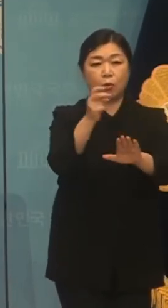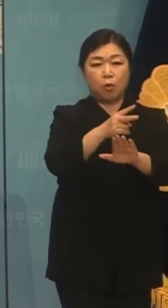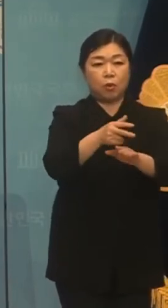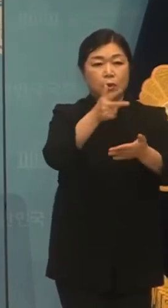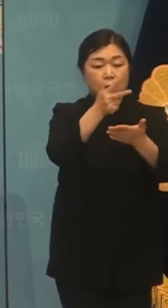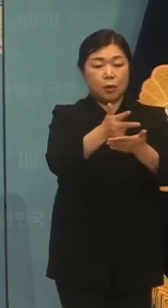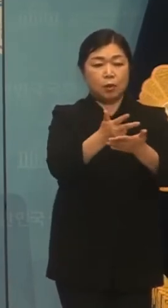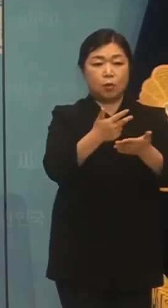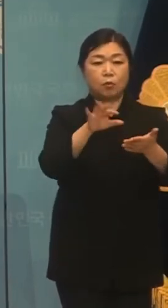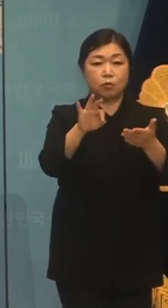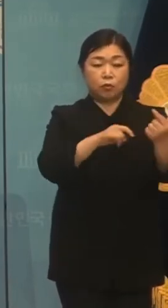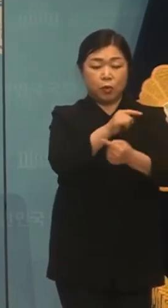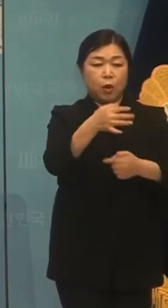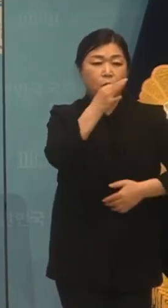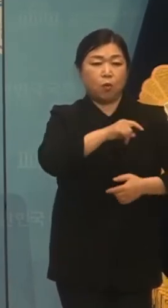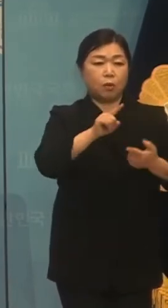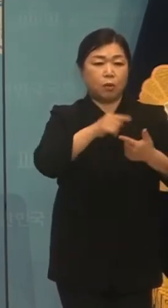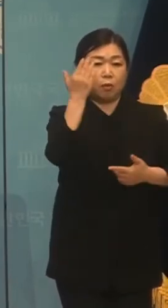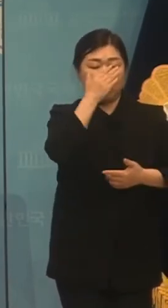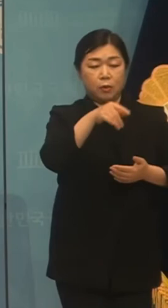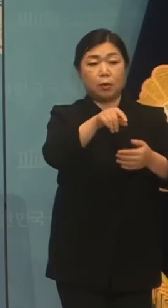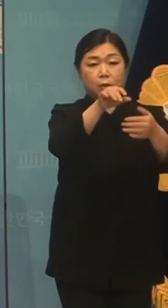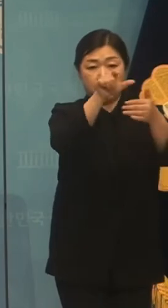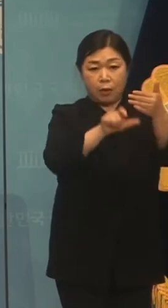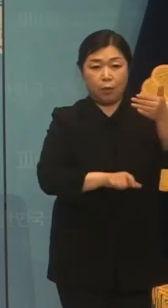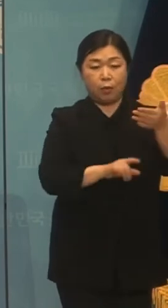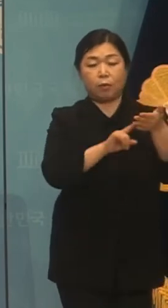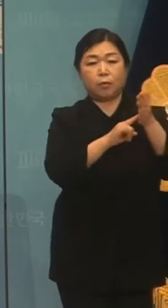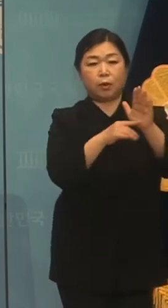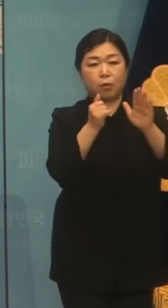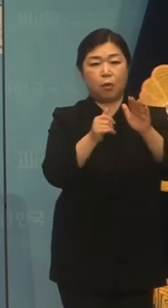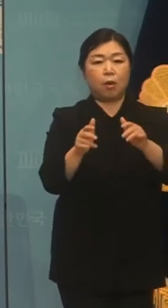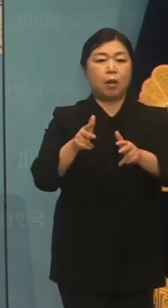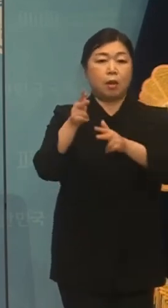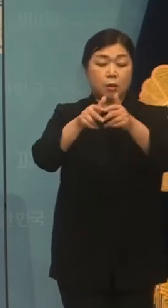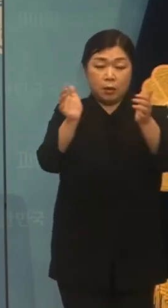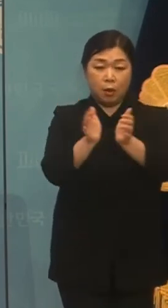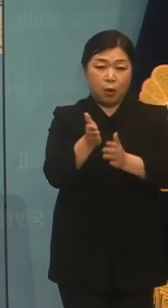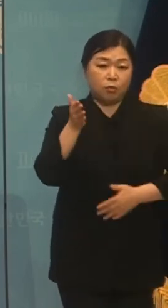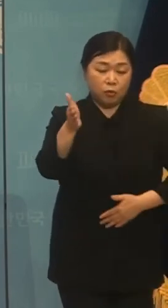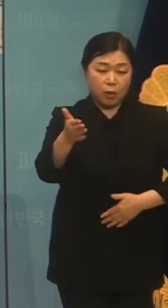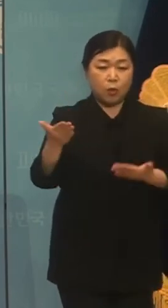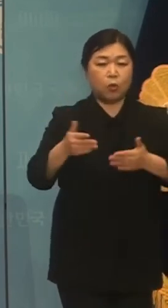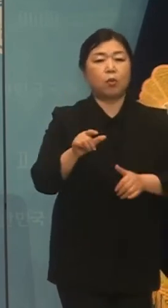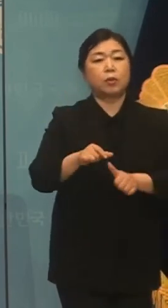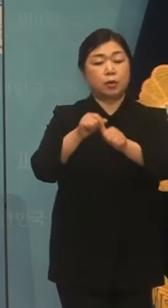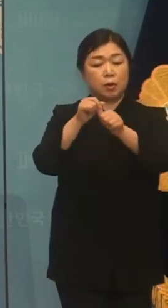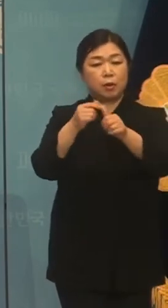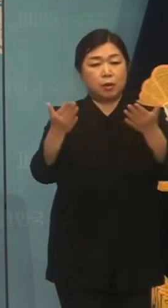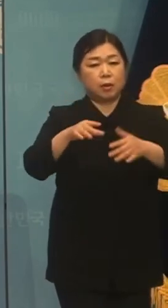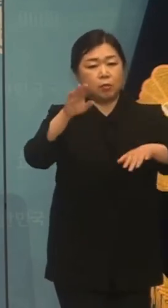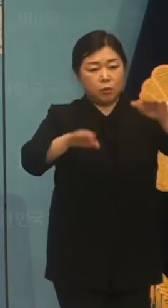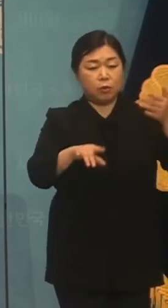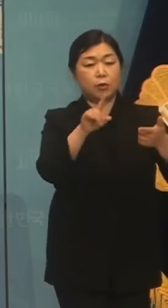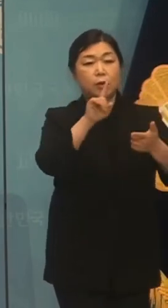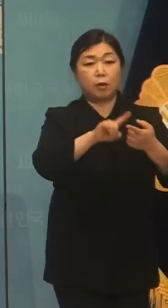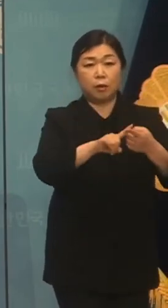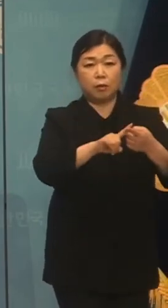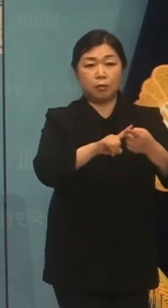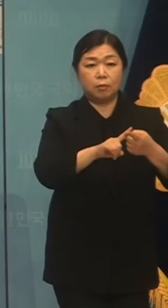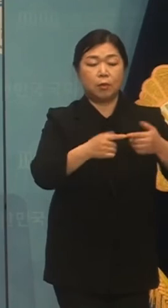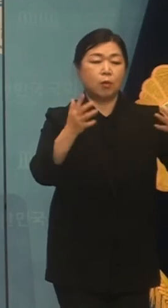재정운용의 효과성과 균정성의 소화 사회분과에서는 노동시장 및 일자리 불평등에 대한